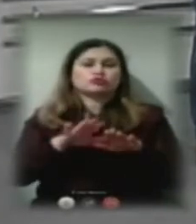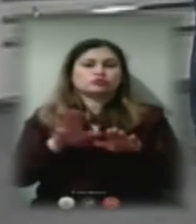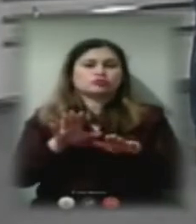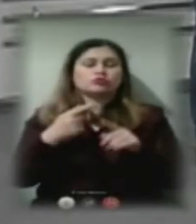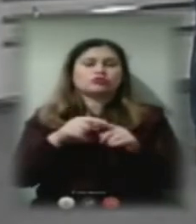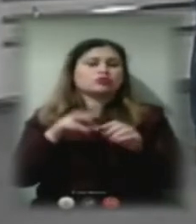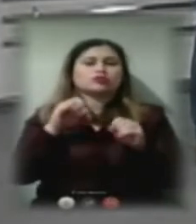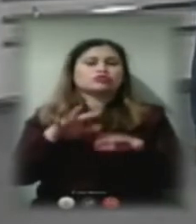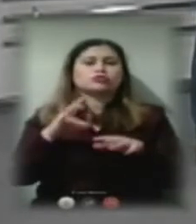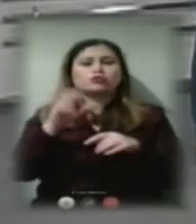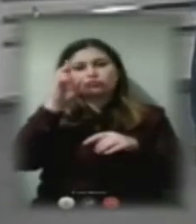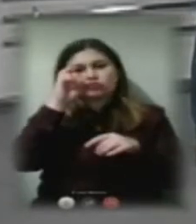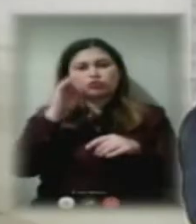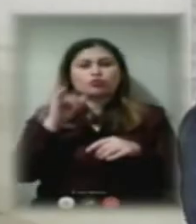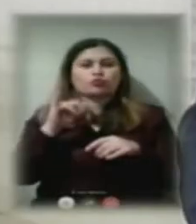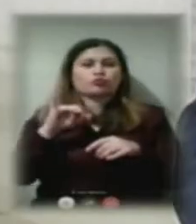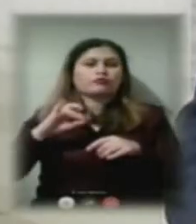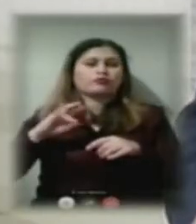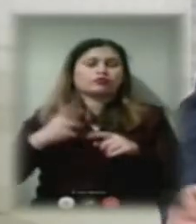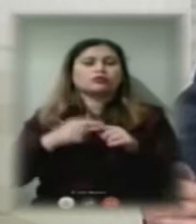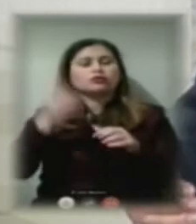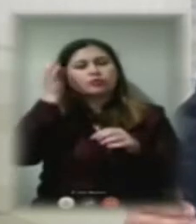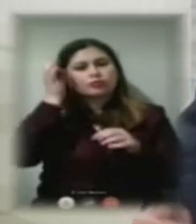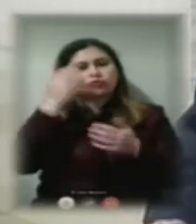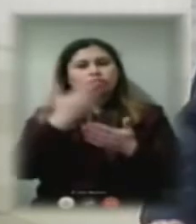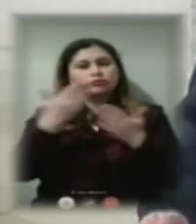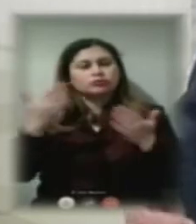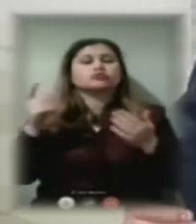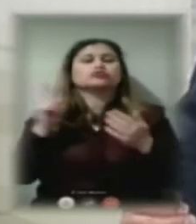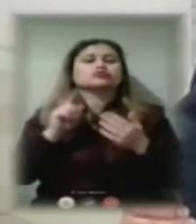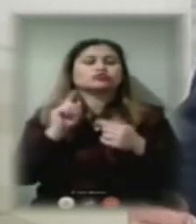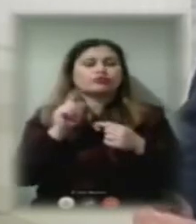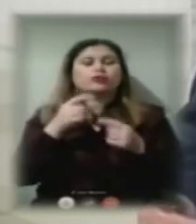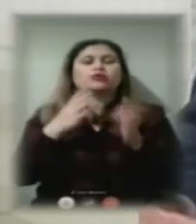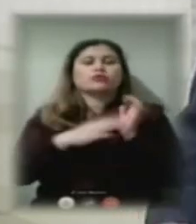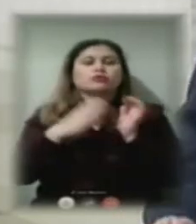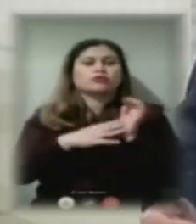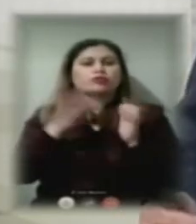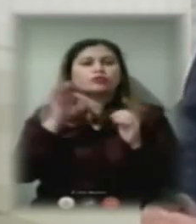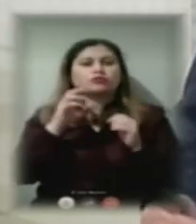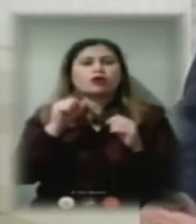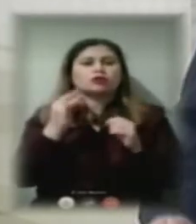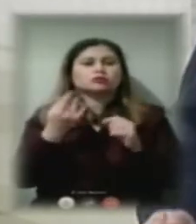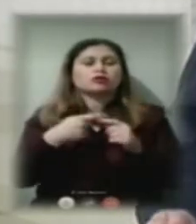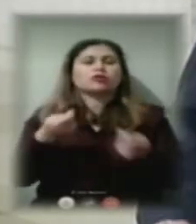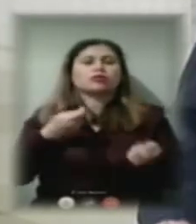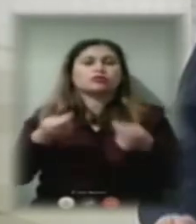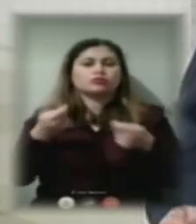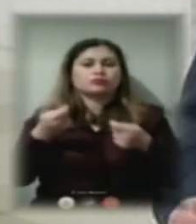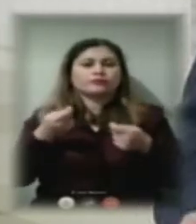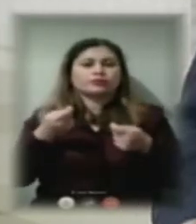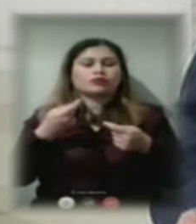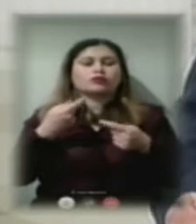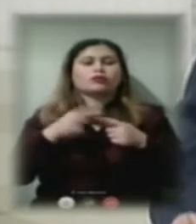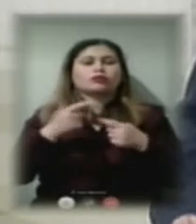рівні. Я нагадаю нашим глядачам, 99% акцій керує цими акціями